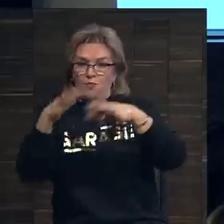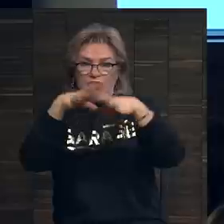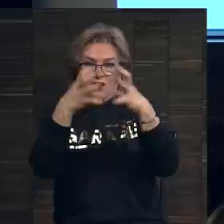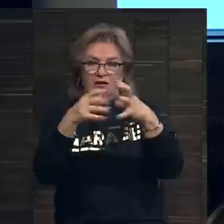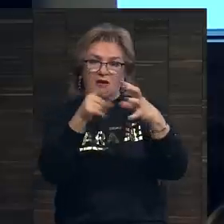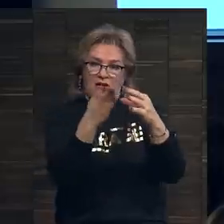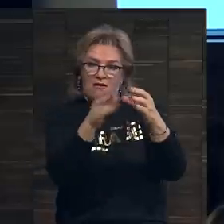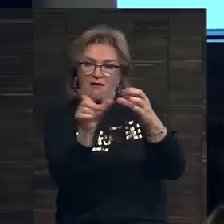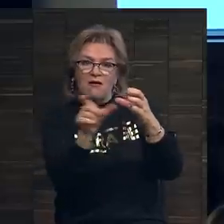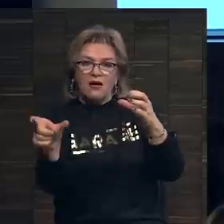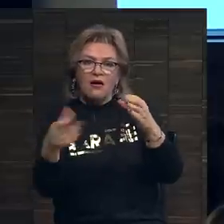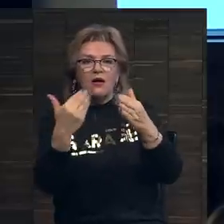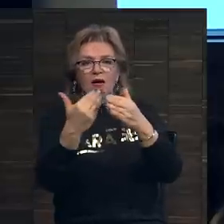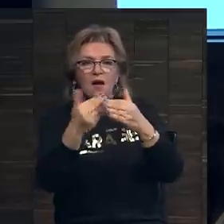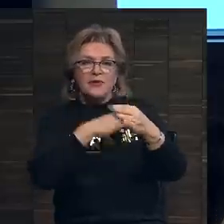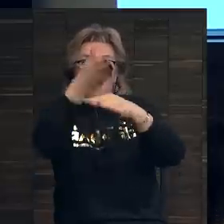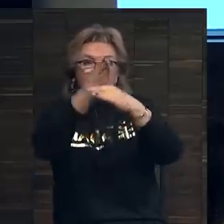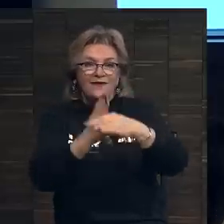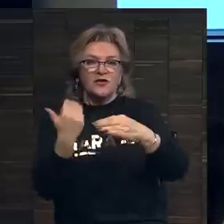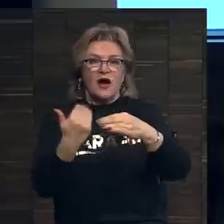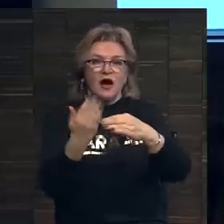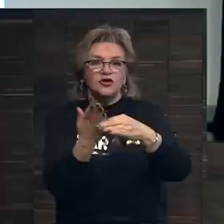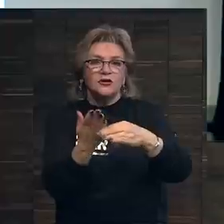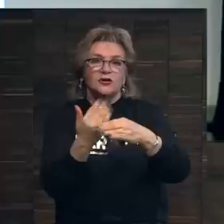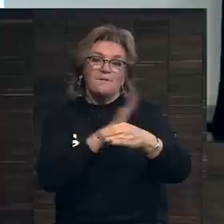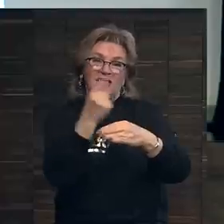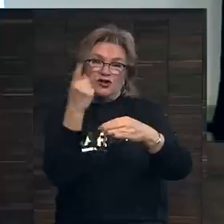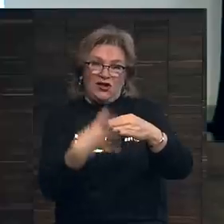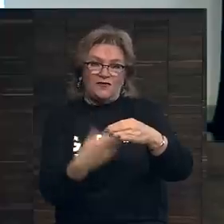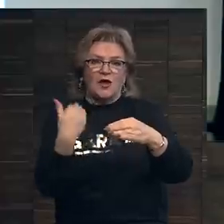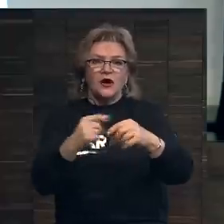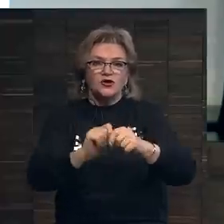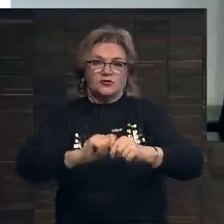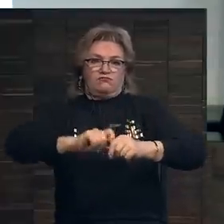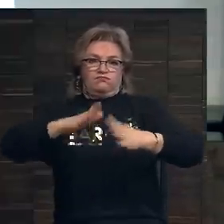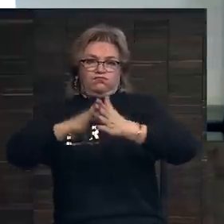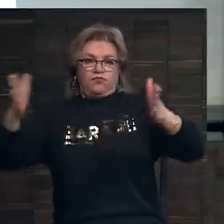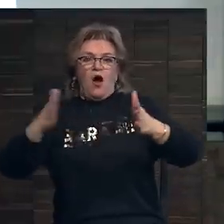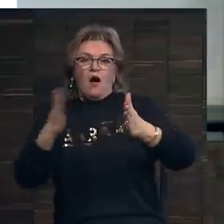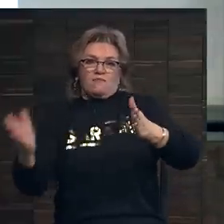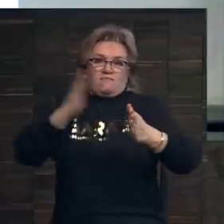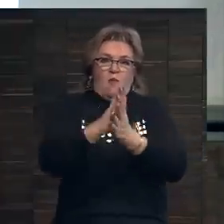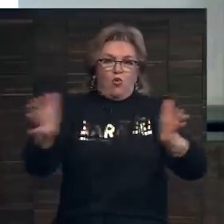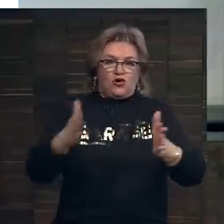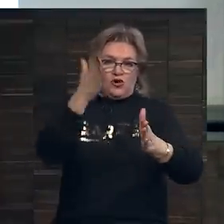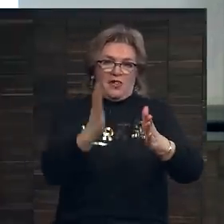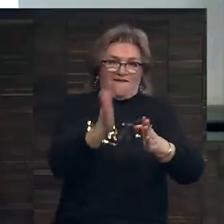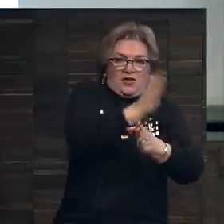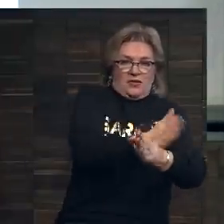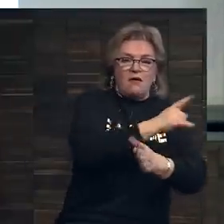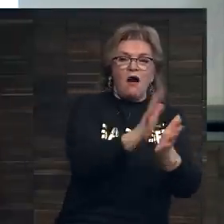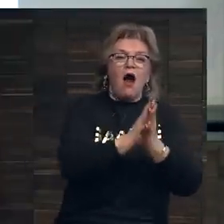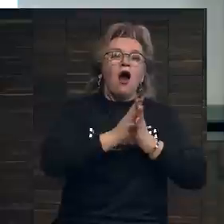в 2000 году составляло где-то половину, а сейчас, простите, четверть, а сейчас более половины. Это огромный рост,